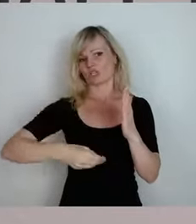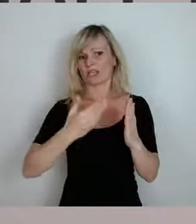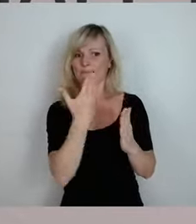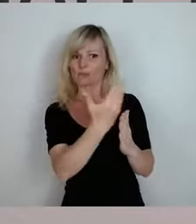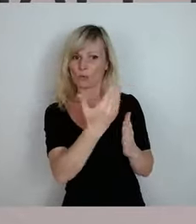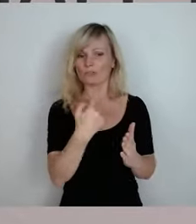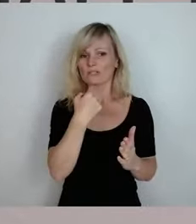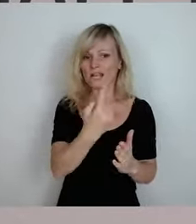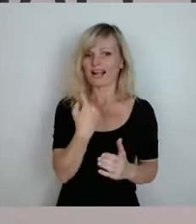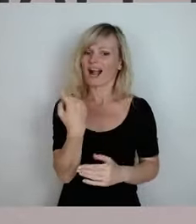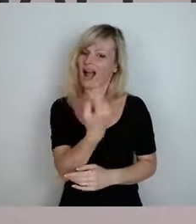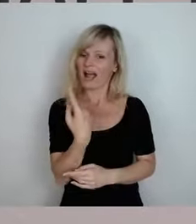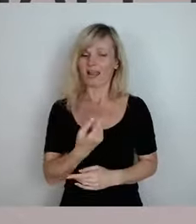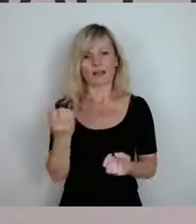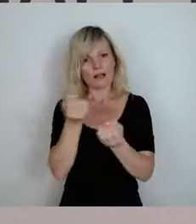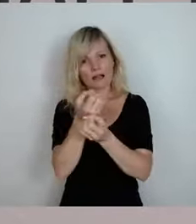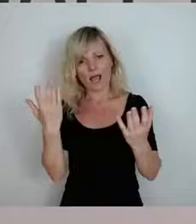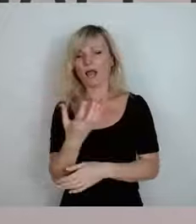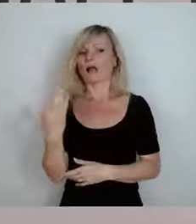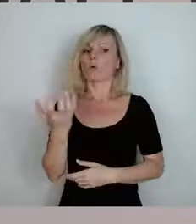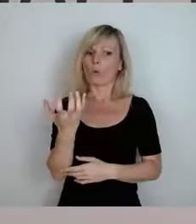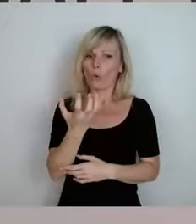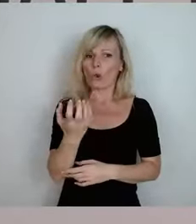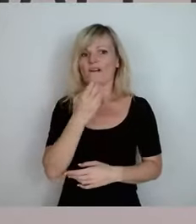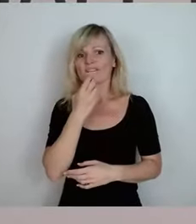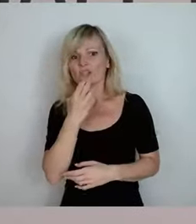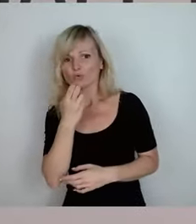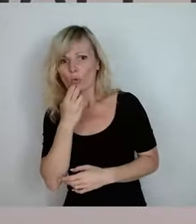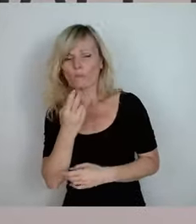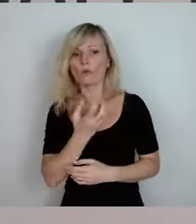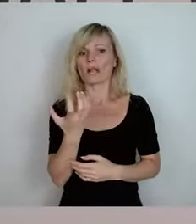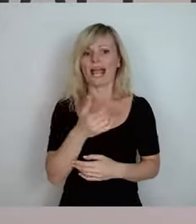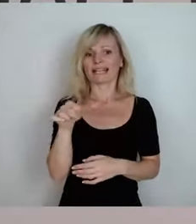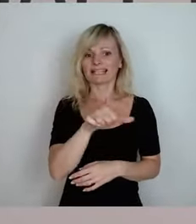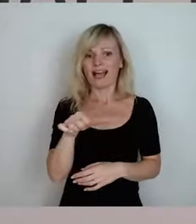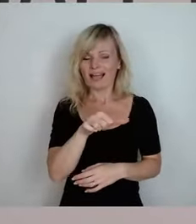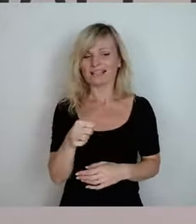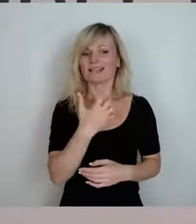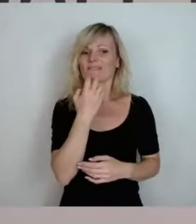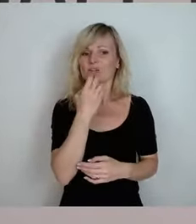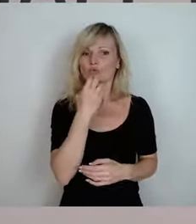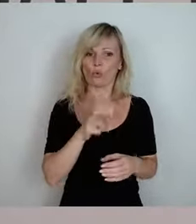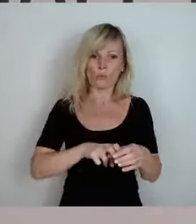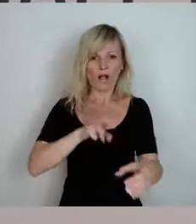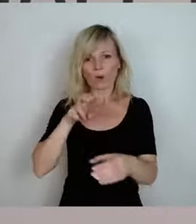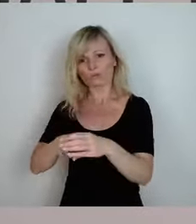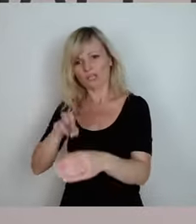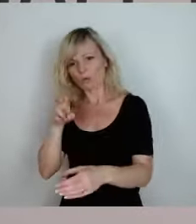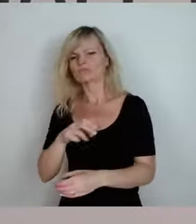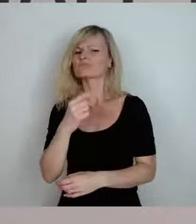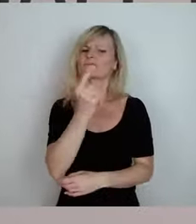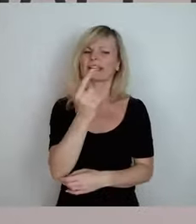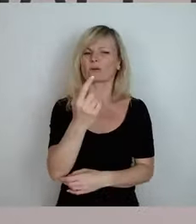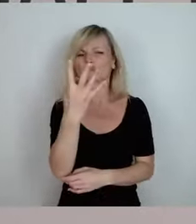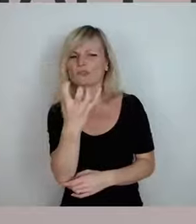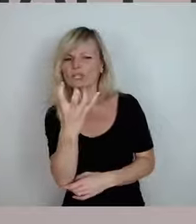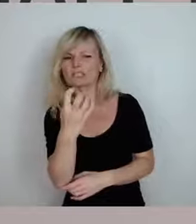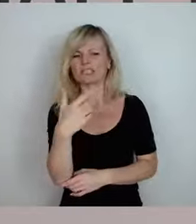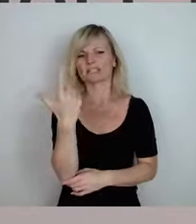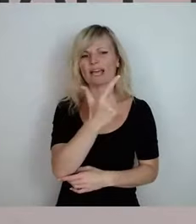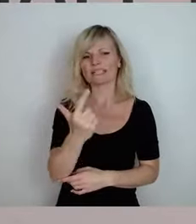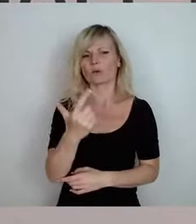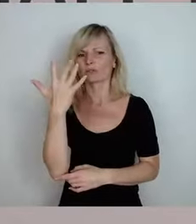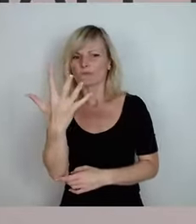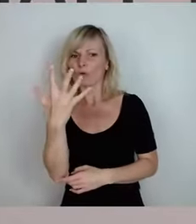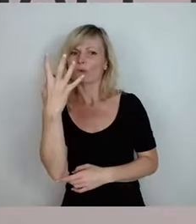aus der Kohleverstromung, Kohleverstromung, die Erdgasverstromung raus. Und zwar mittelfristig. 2040, 45 wird in den